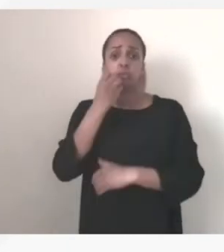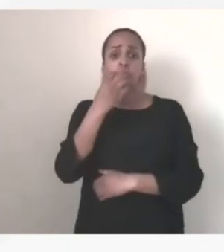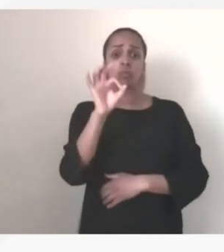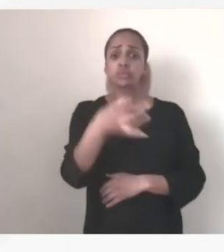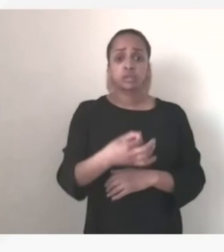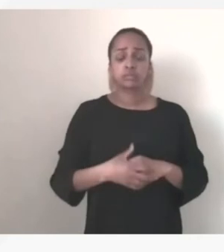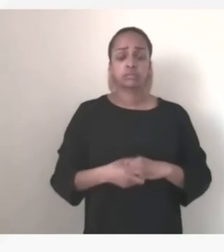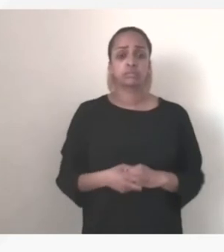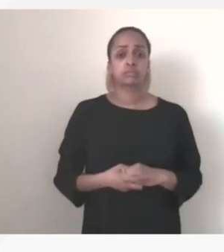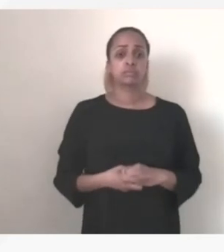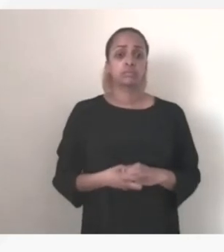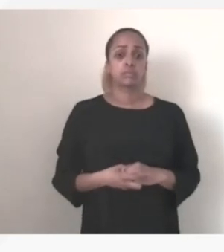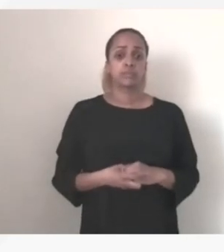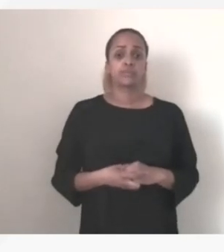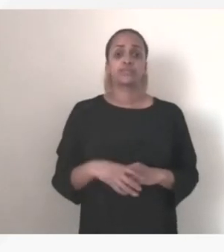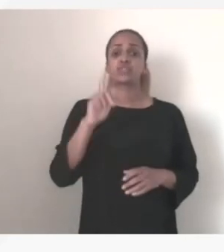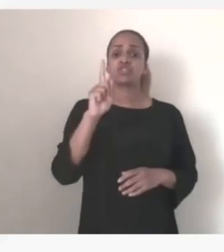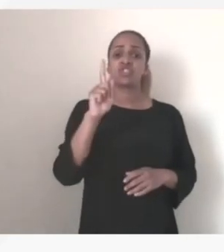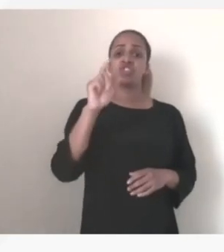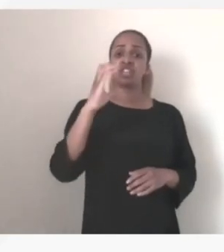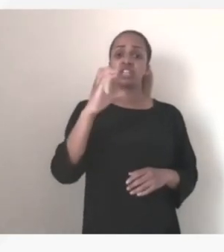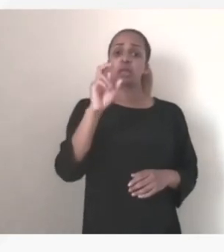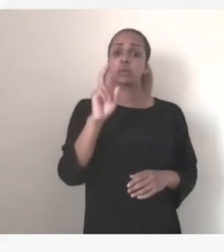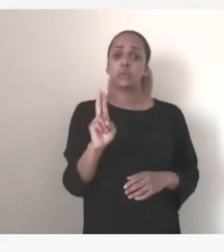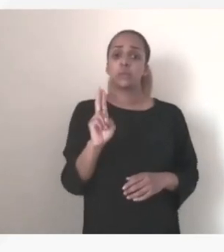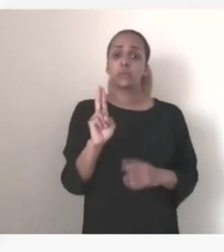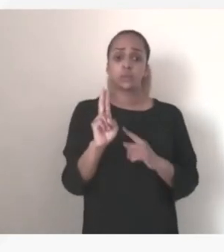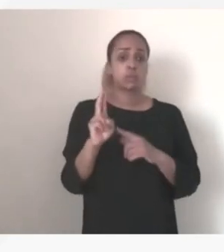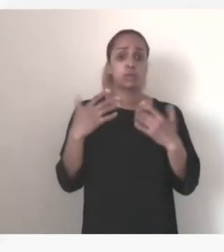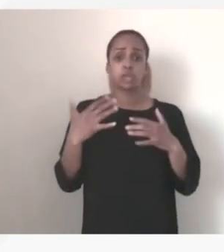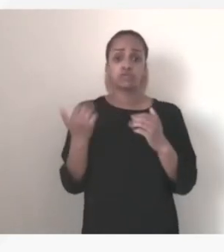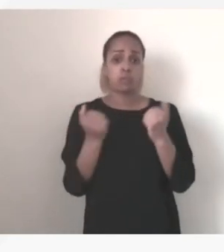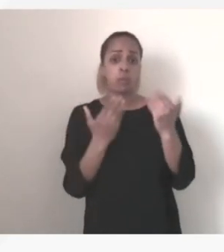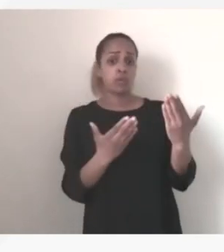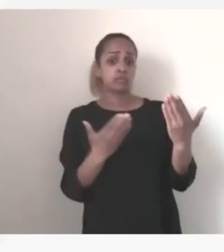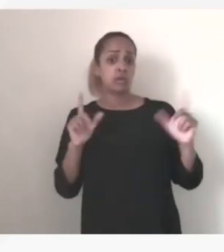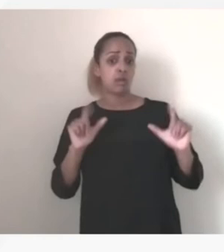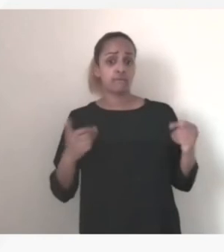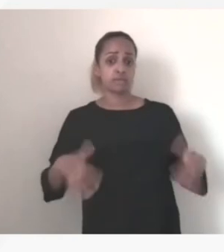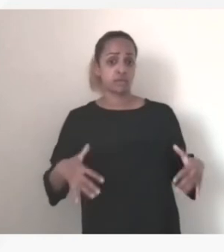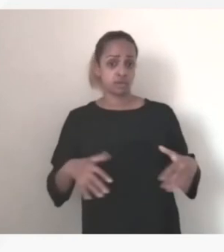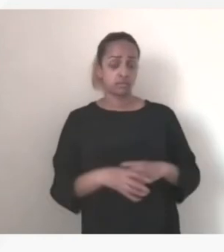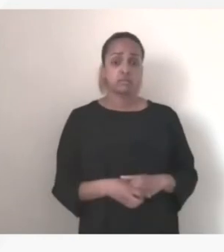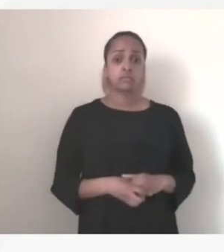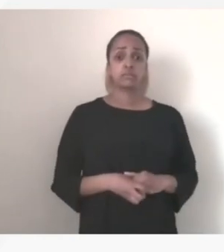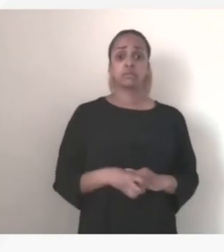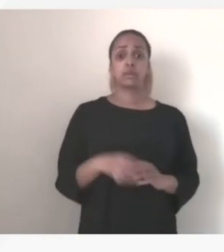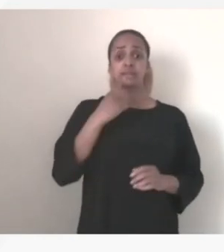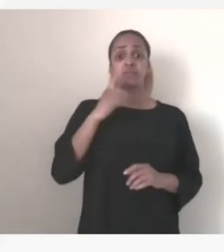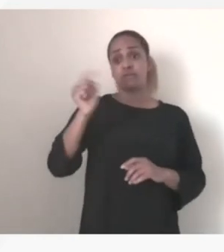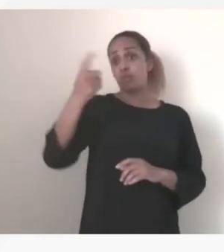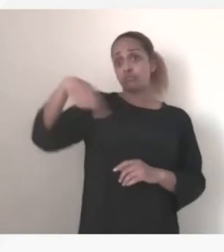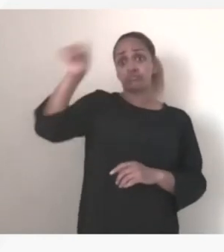la GCU est déjà proposée donc là aussi donc c'est maintenant aux états membres évidemment d'avancer